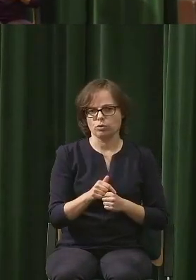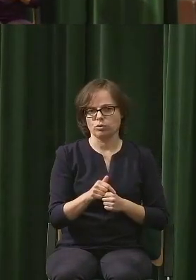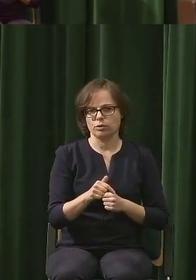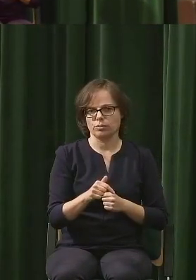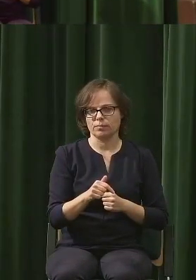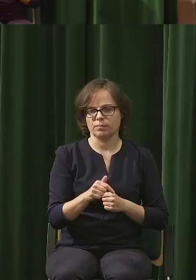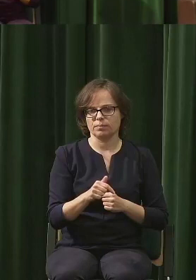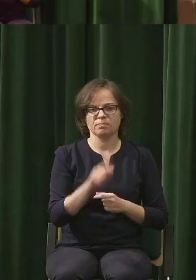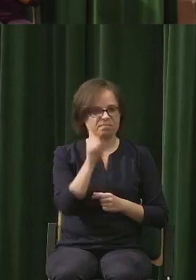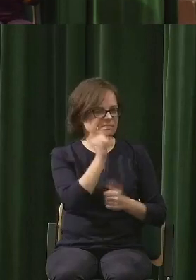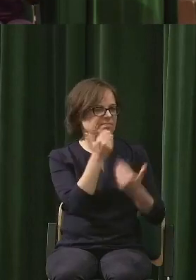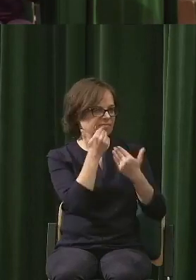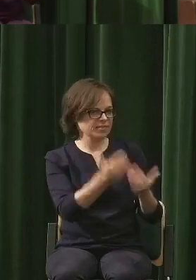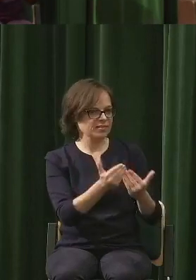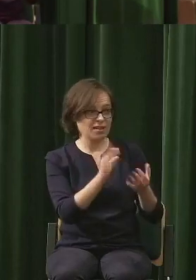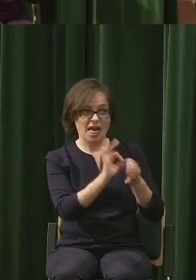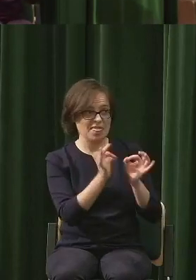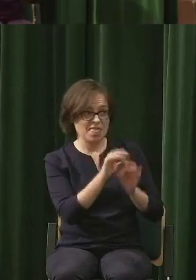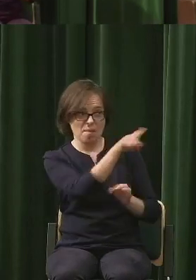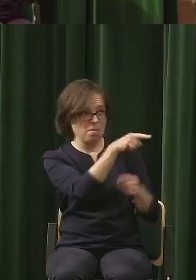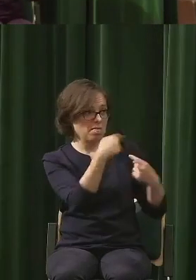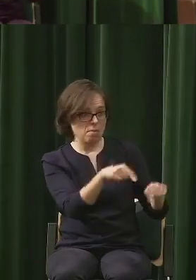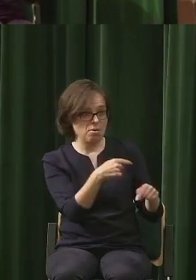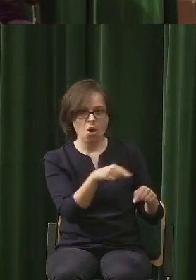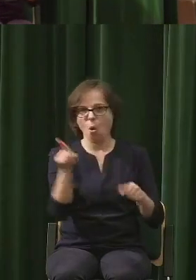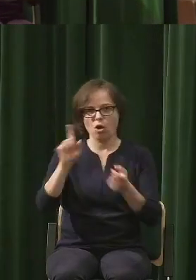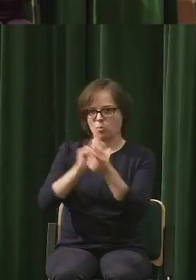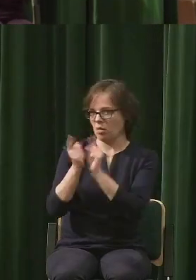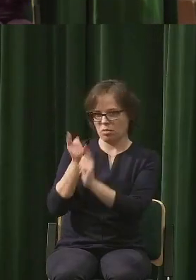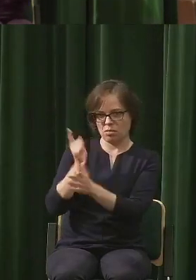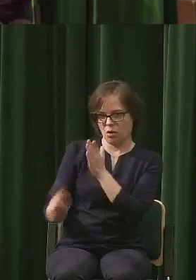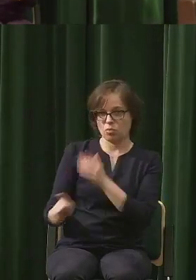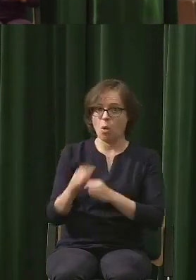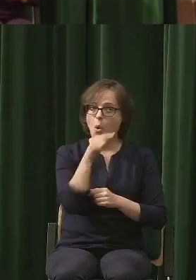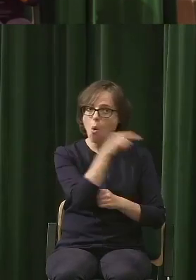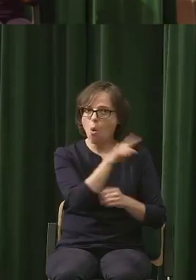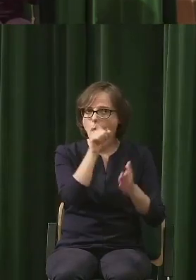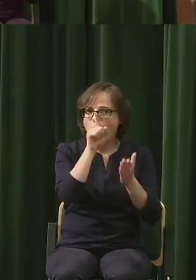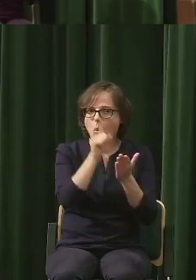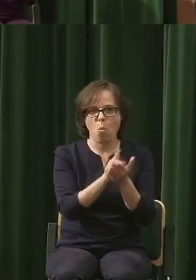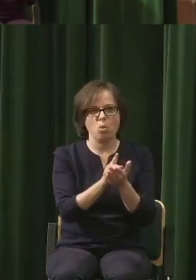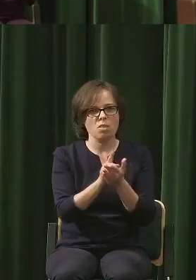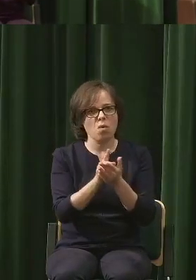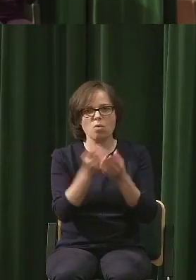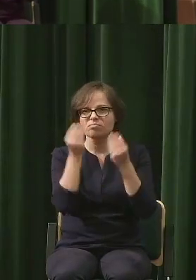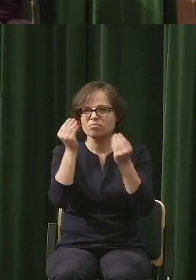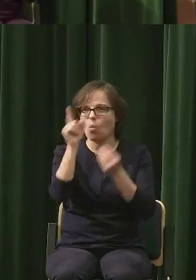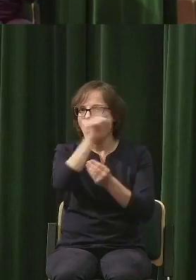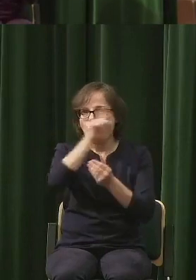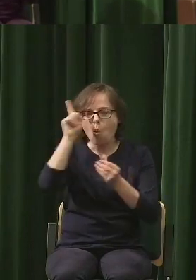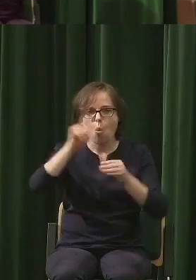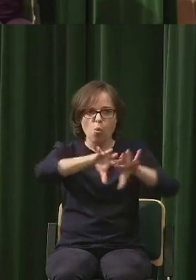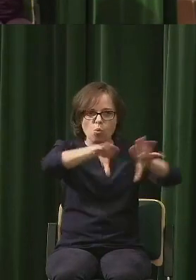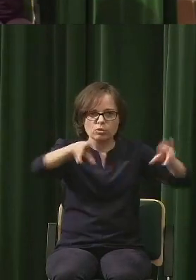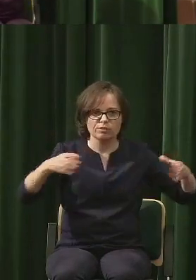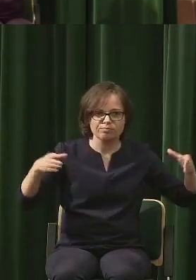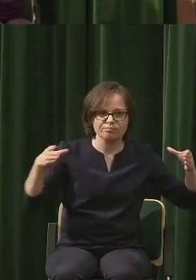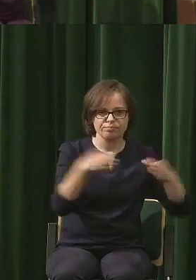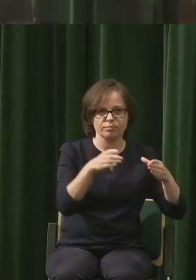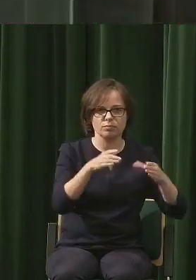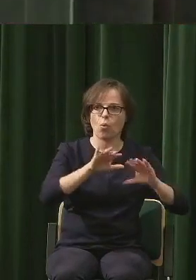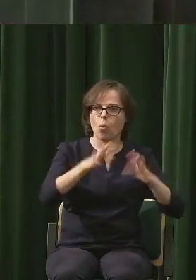to do tych spotkań by nie doszło. Zorganizował wokół siebie wspaniałych ludzi. Mówię tutaj o całej ekipie